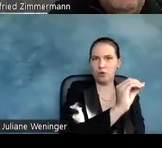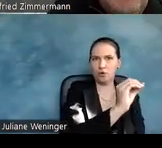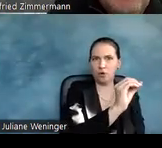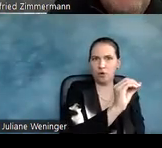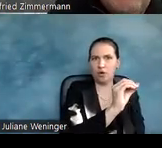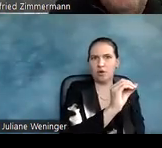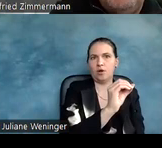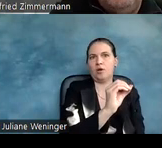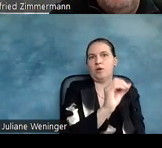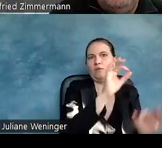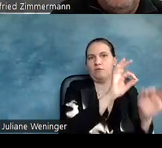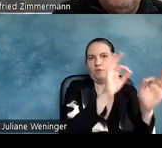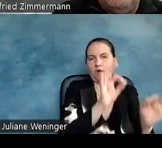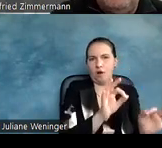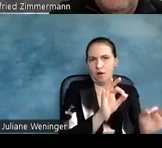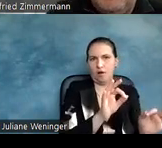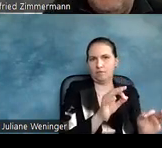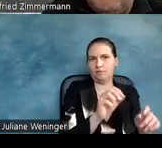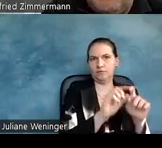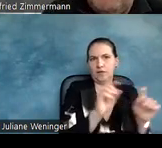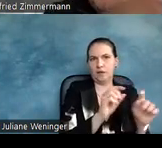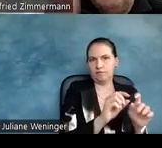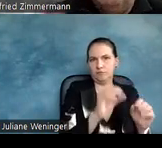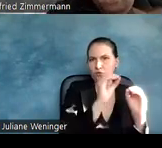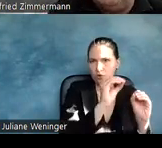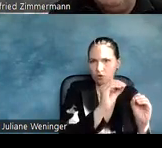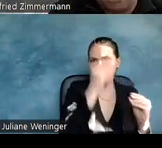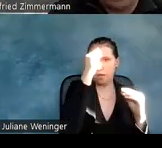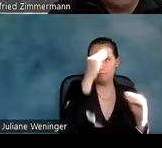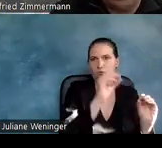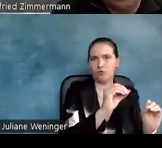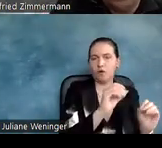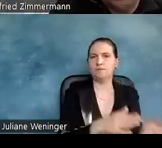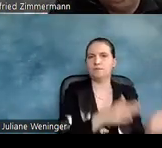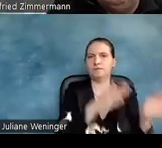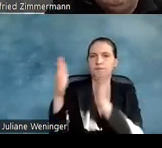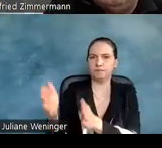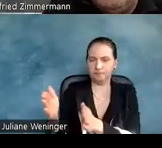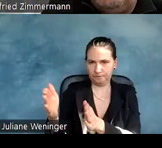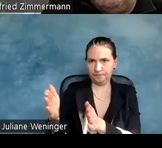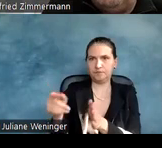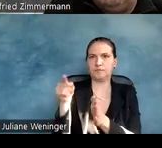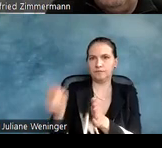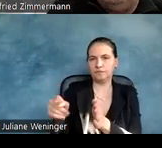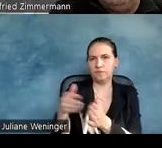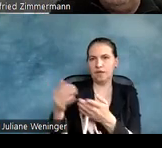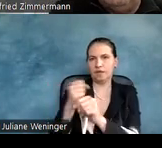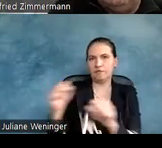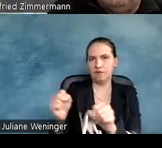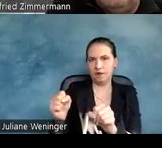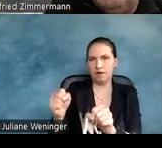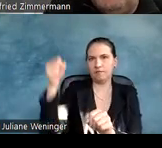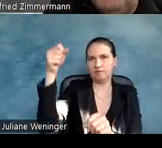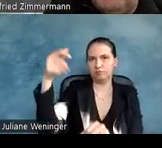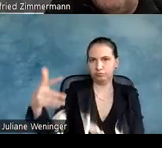Filter 0, Anmerkungen 0, also, der hat nichts, aber bei dem barrierefreien Dokument hat man Strukturelemente